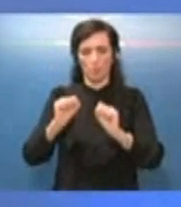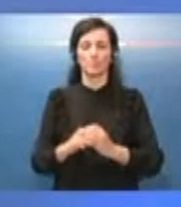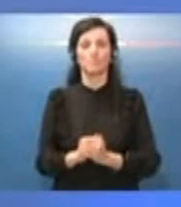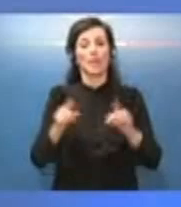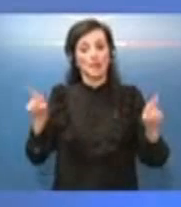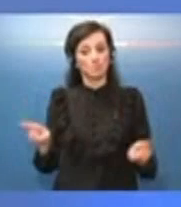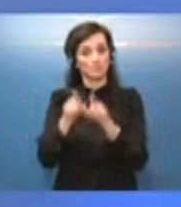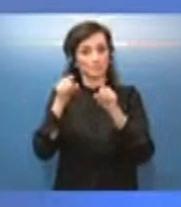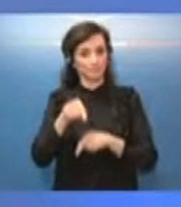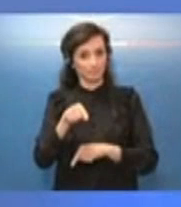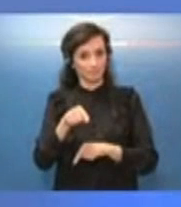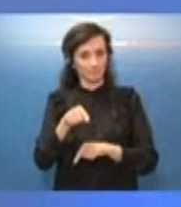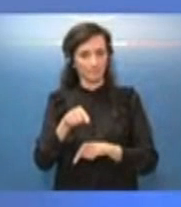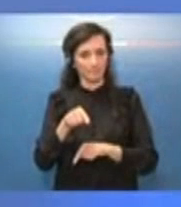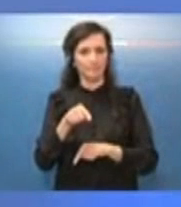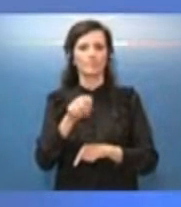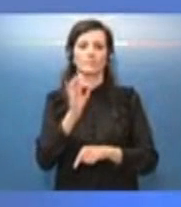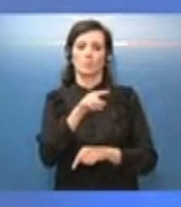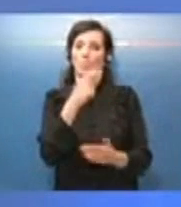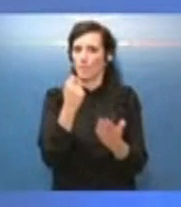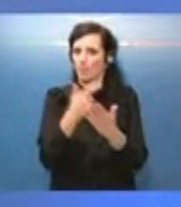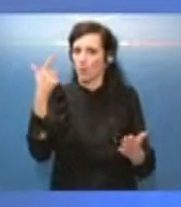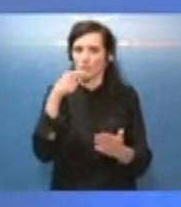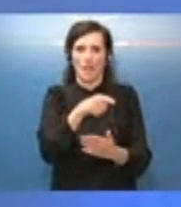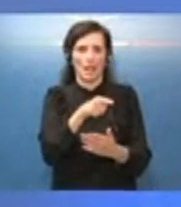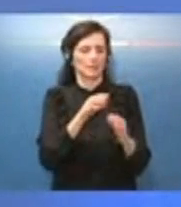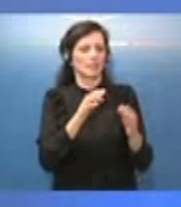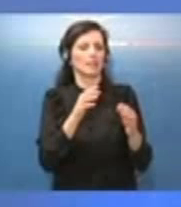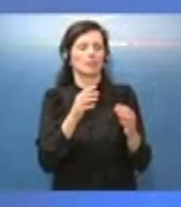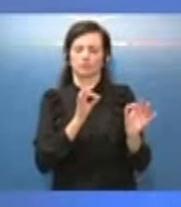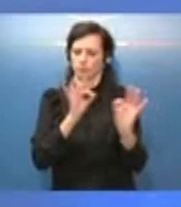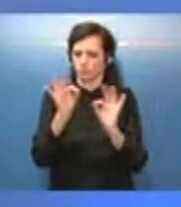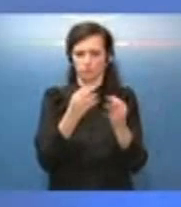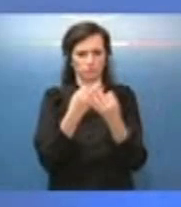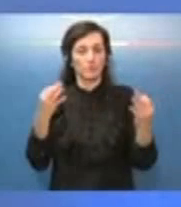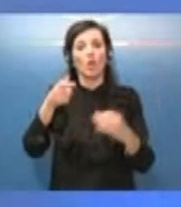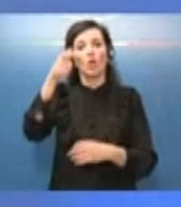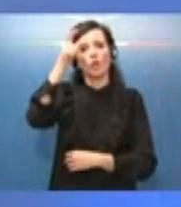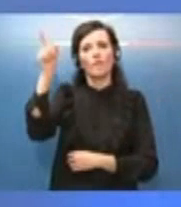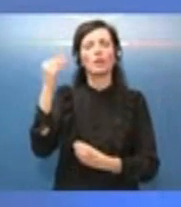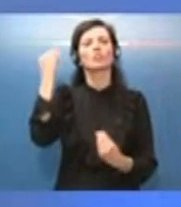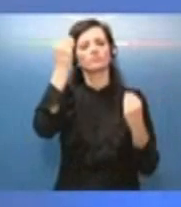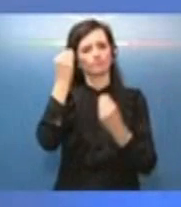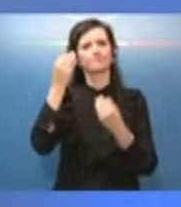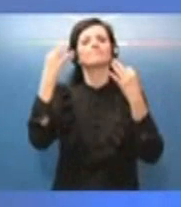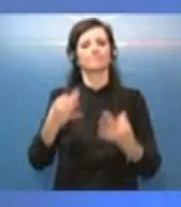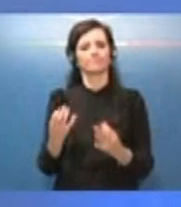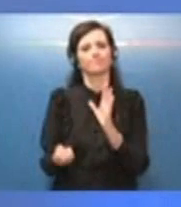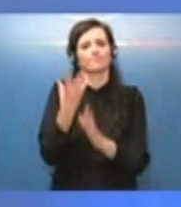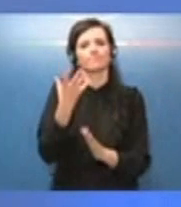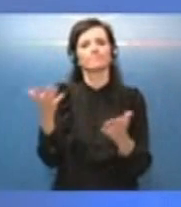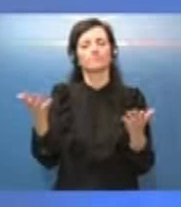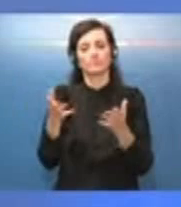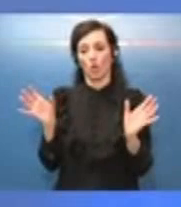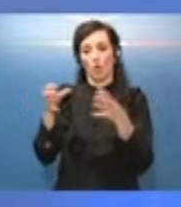dimostrare come questa è una decisione di straordinaria importanza il Governo ha creato un comitato